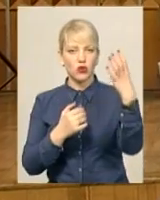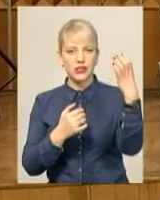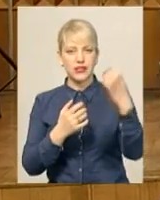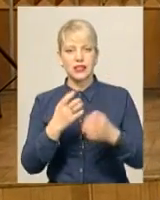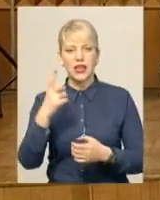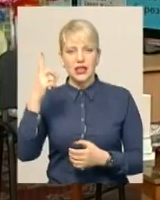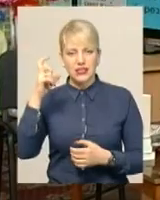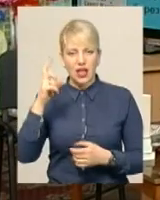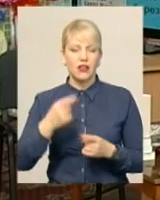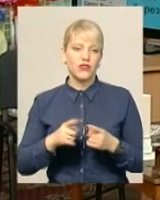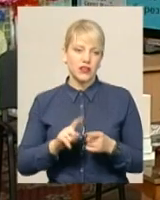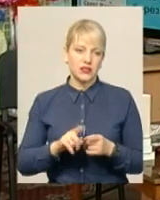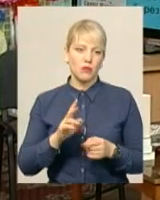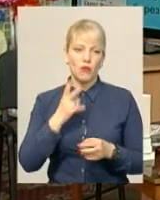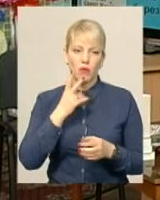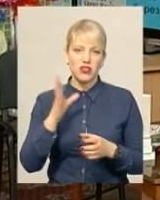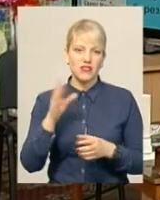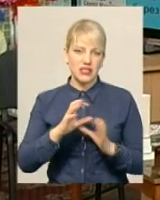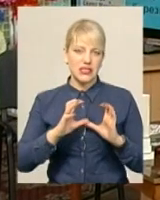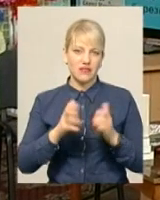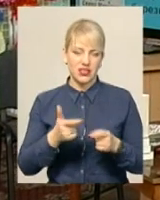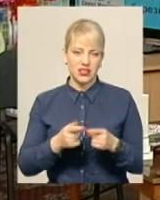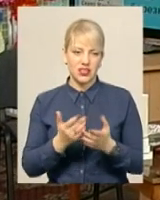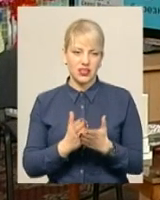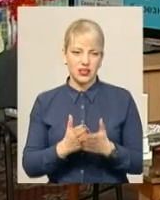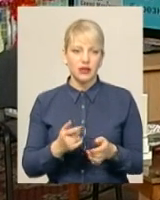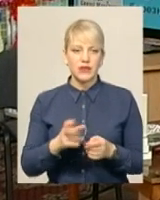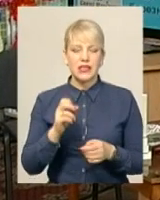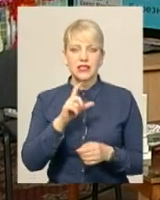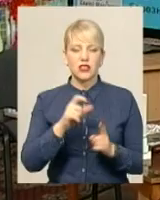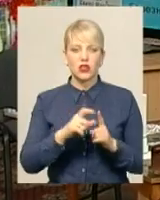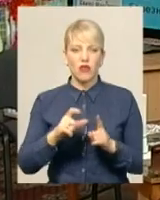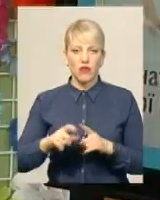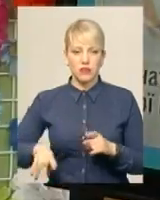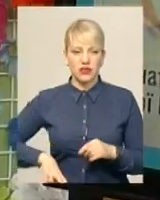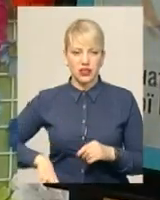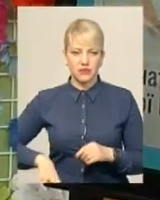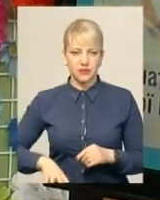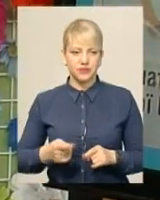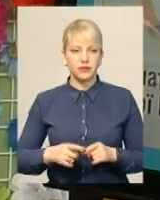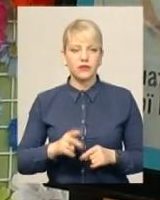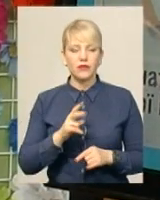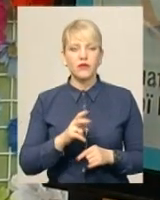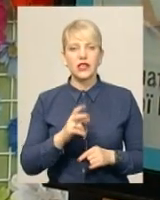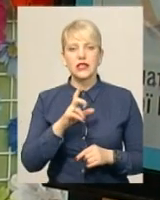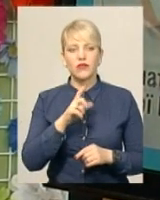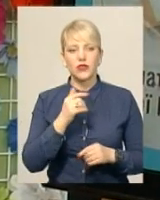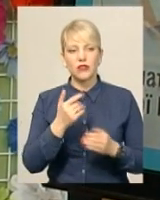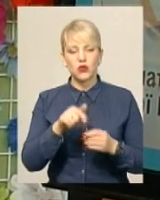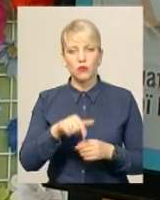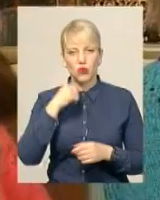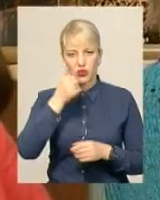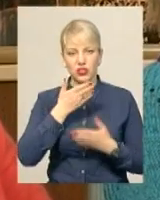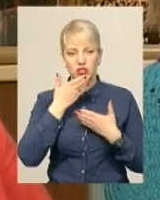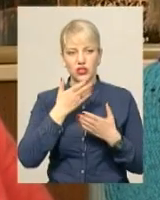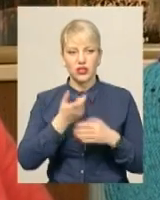так що він вже побачив світ. За словами директорки Хмельницької міської централізованої бібліотечної системи Тамари Козицької, У цьому році читачі